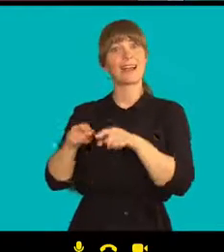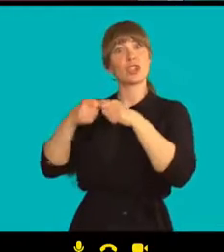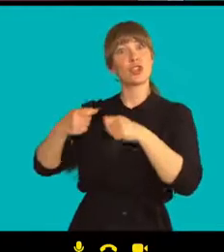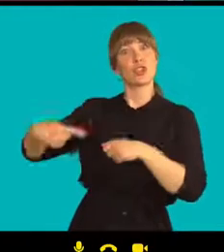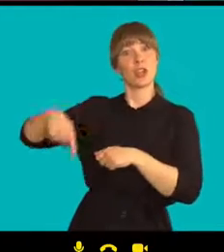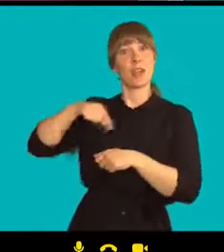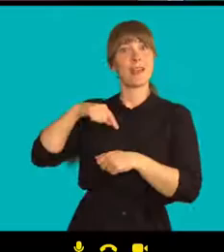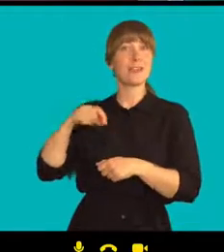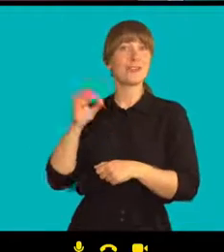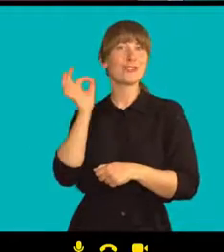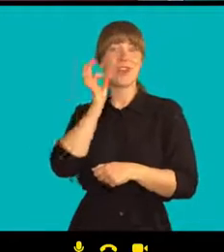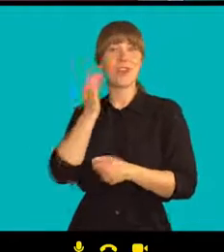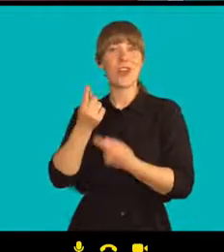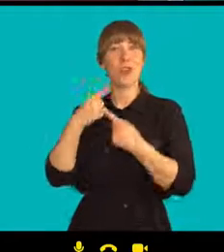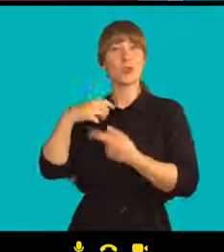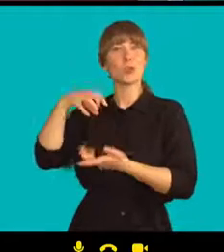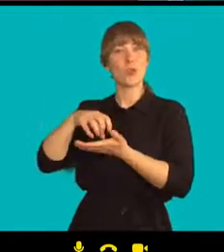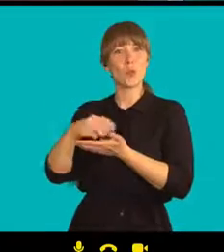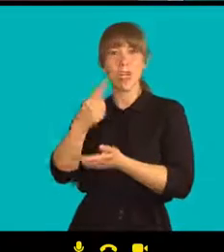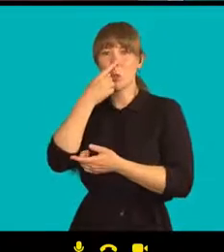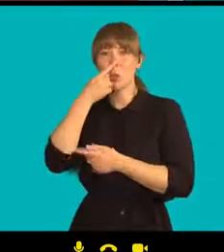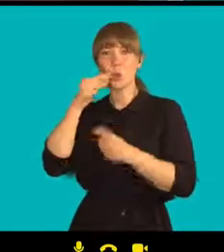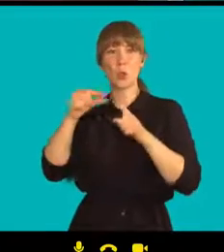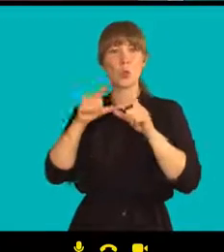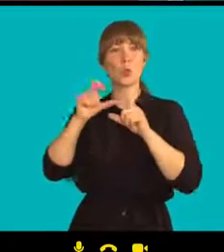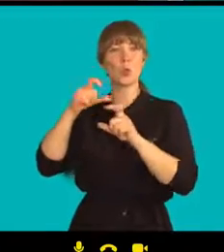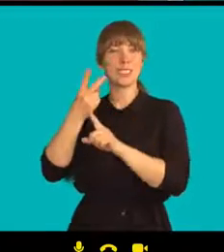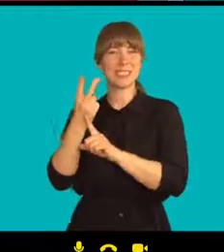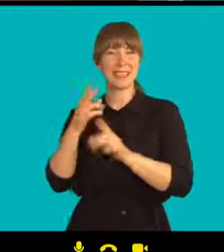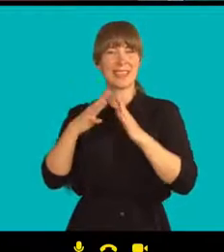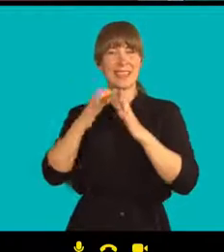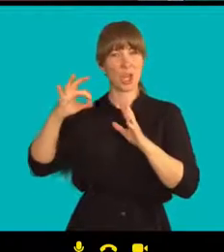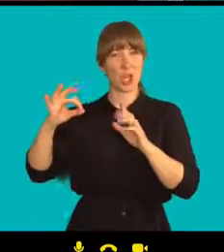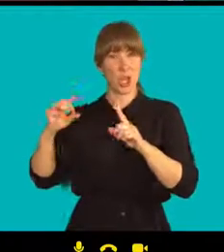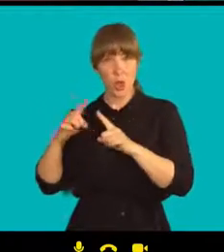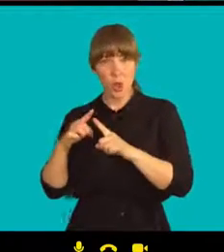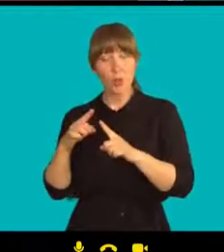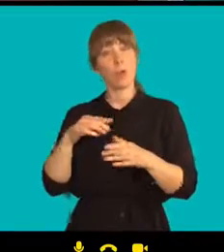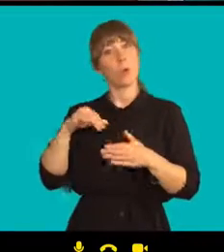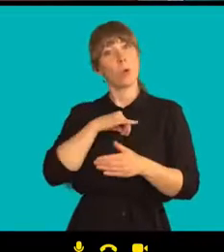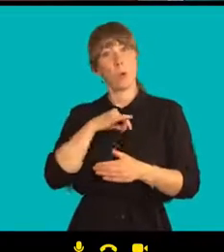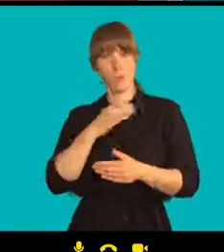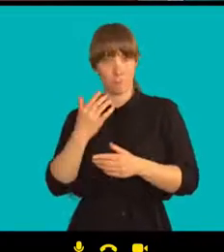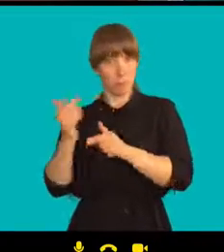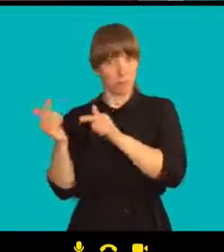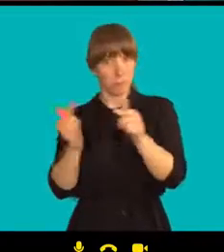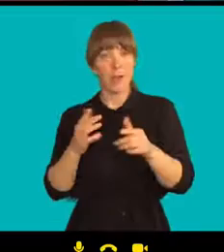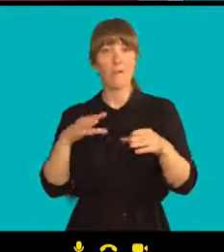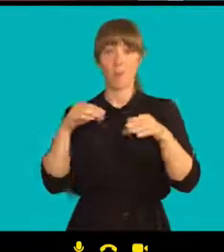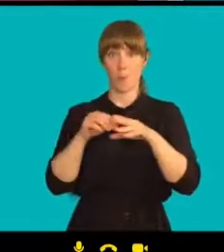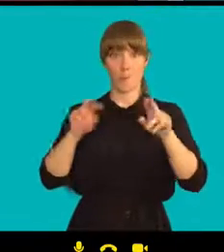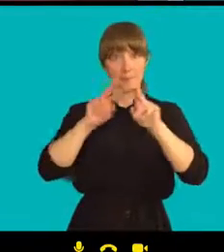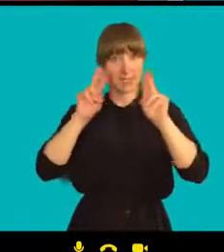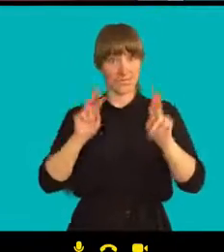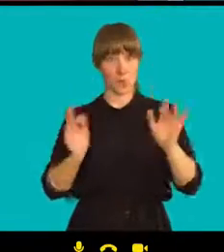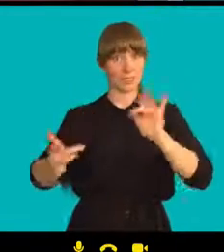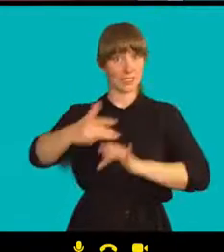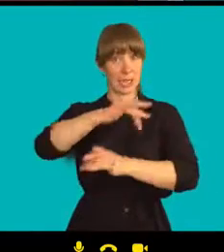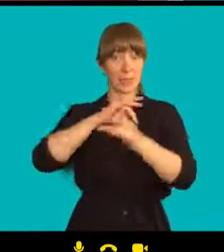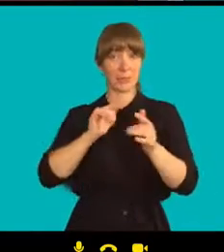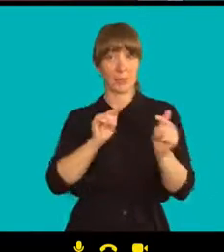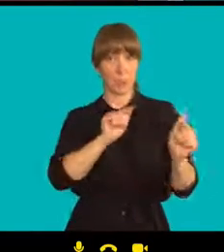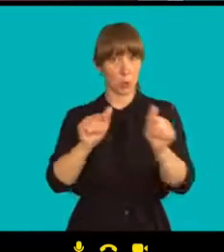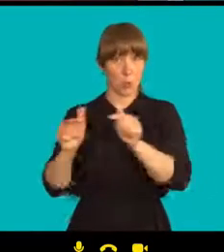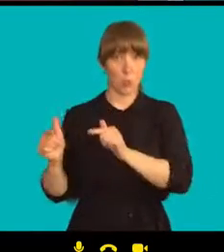Pomáhají si nejrůznější dezidenské organizace napříč zeměmi? Je to z vaší strany dost,